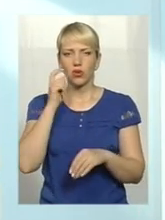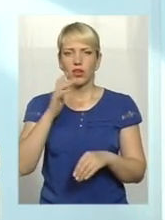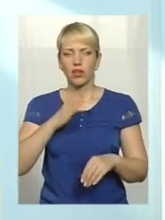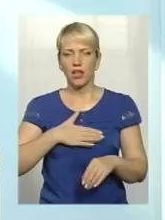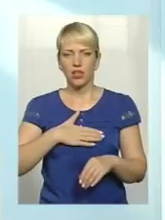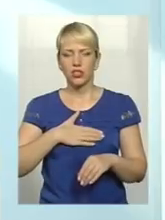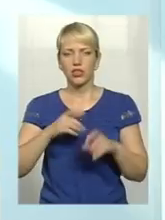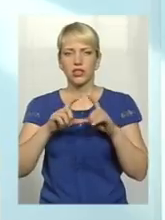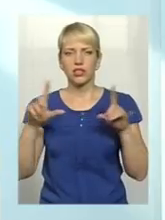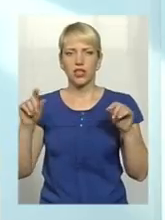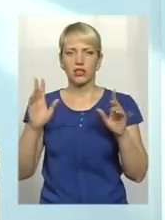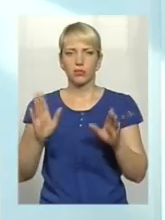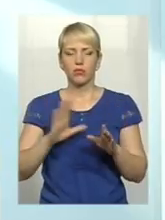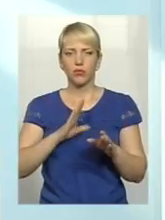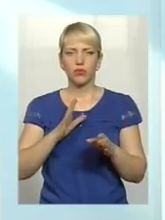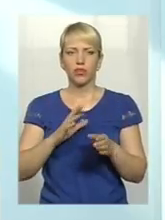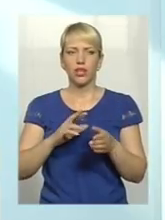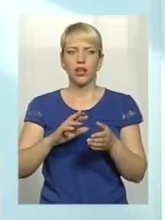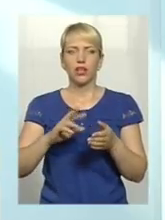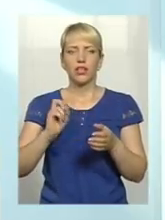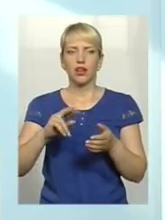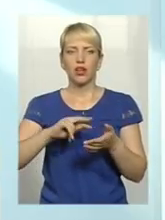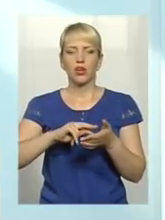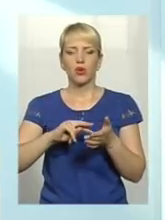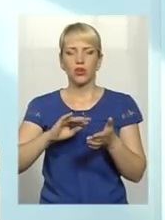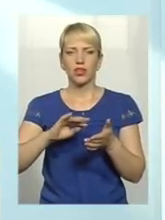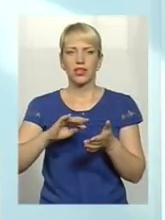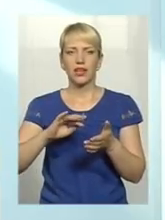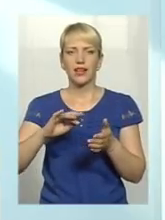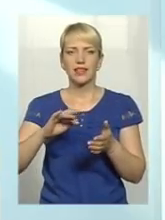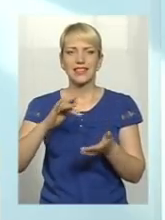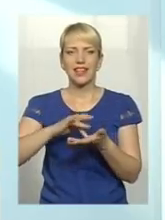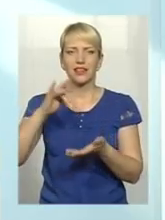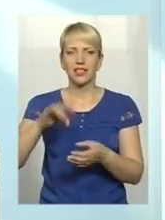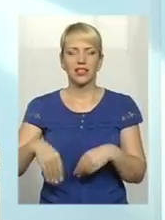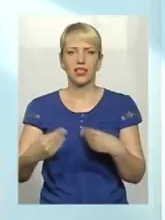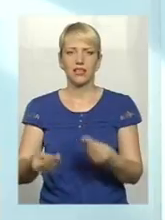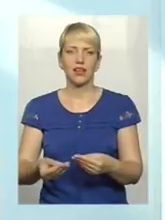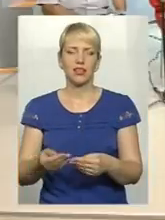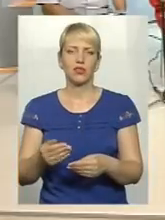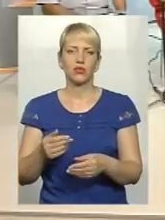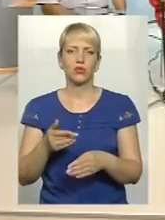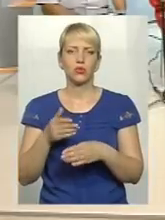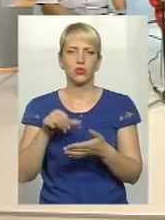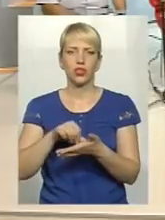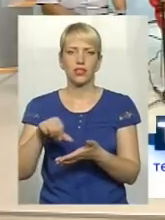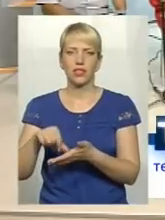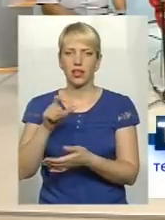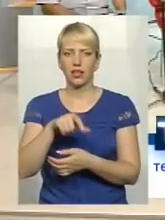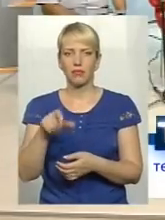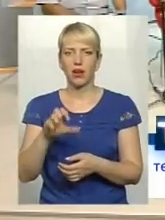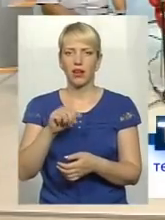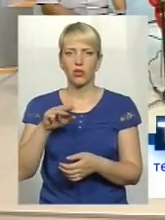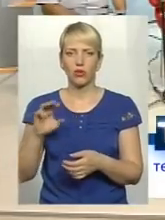визначений координаційним регіональним центром для надання допомоги учасникам АТО. Допомога в госпіталі